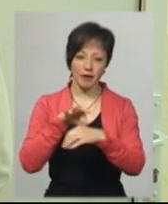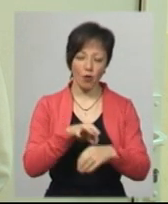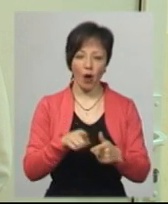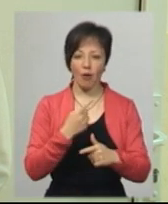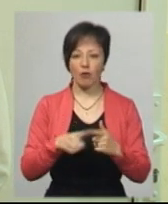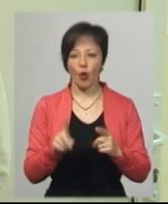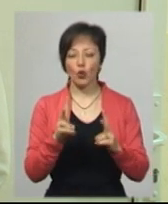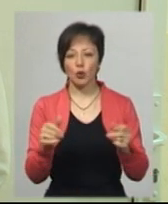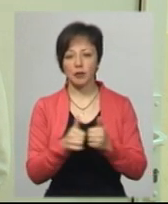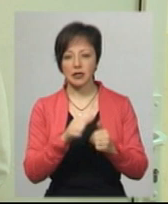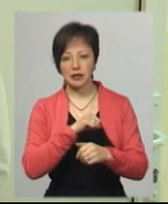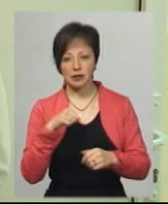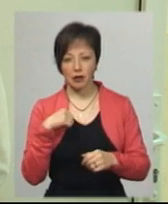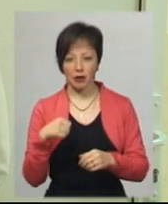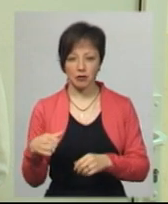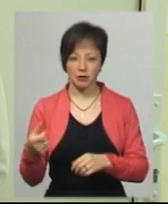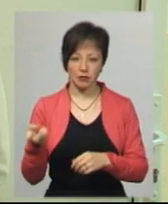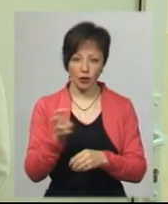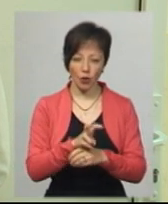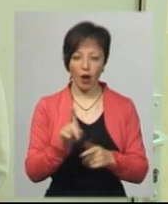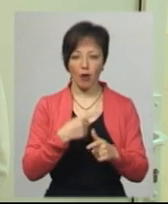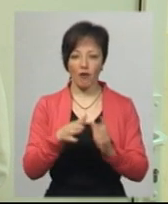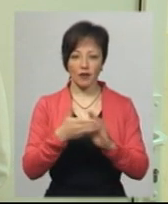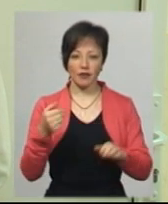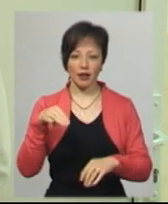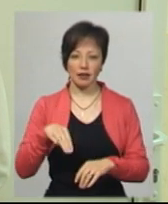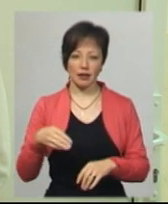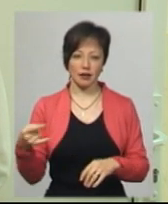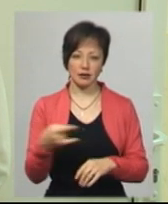самі, хто близько живе, або визивають таксі.